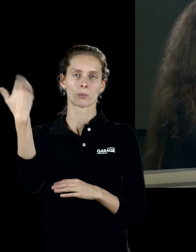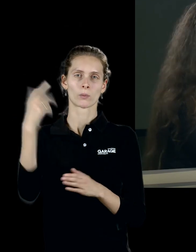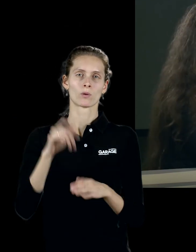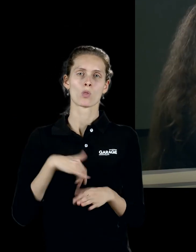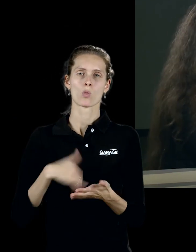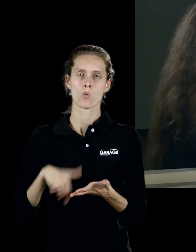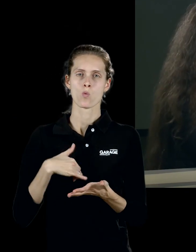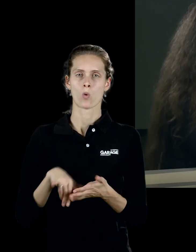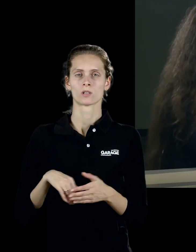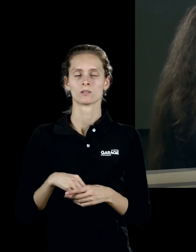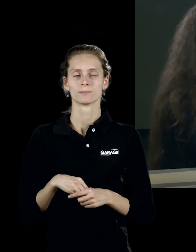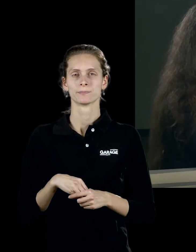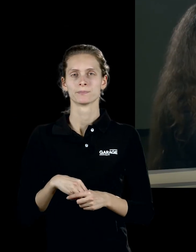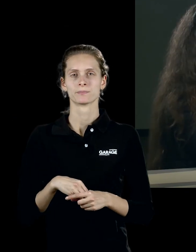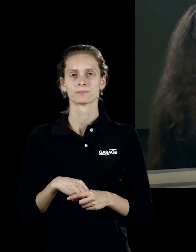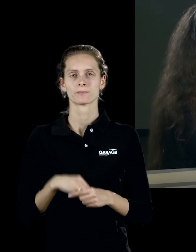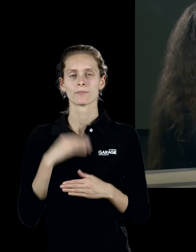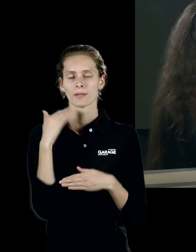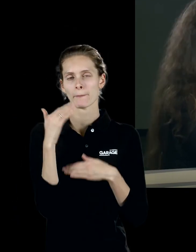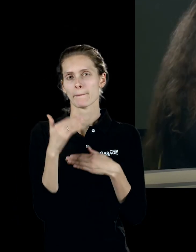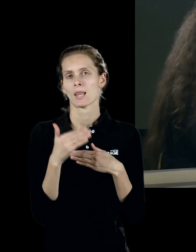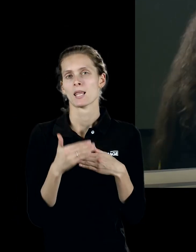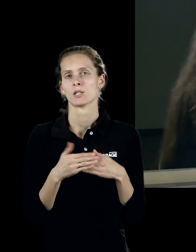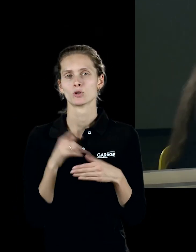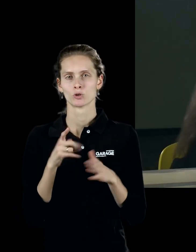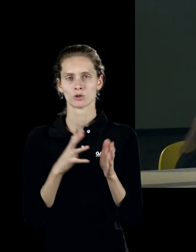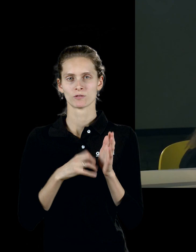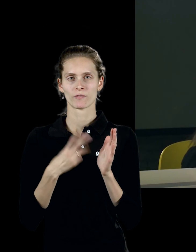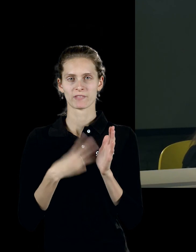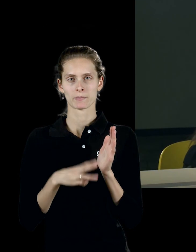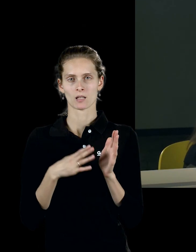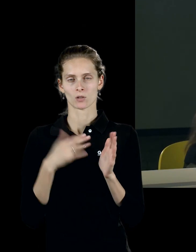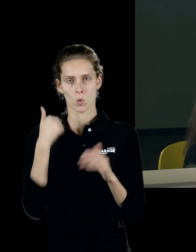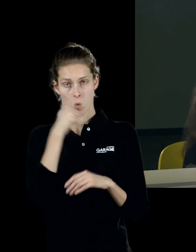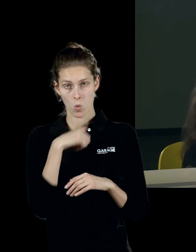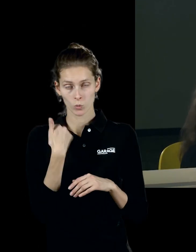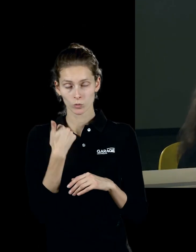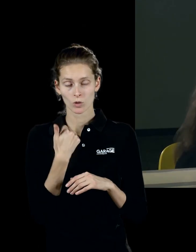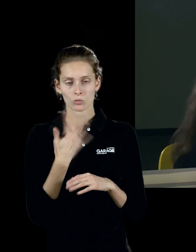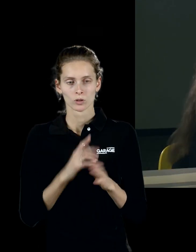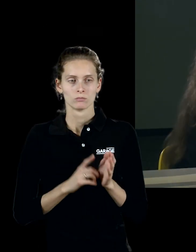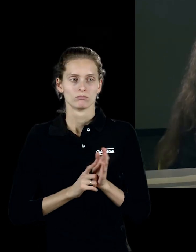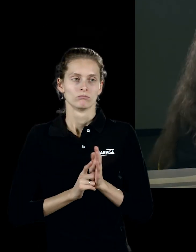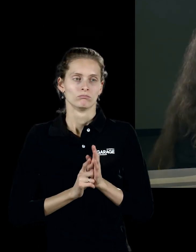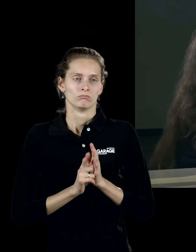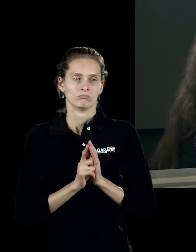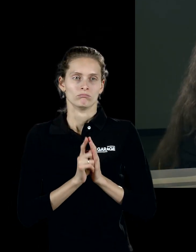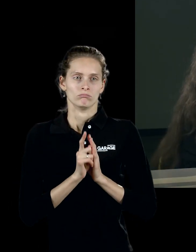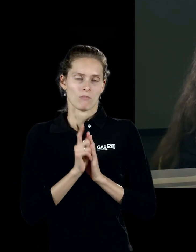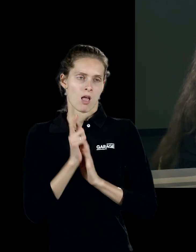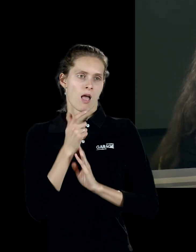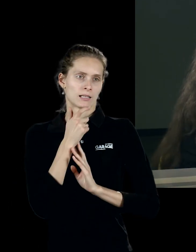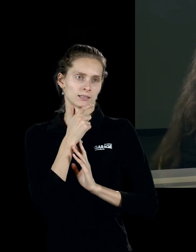к 80-му году становятся вполне себе эстетически